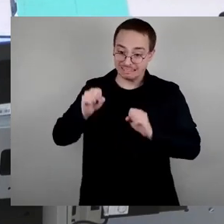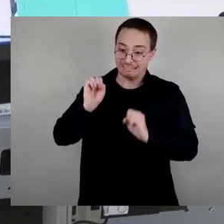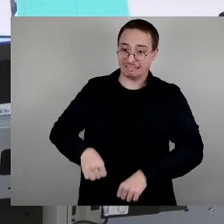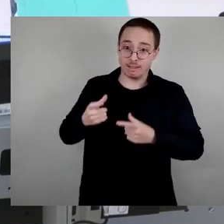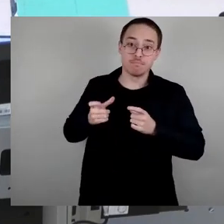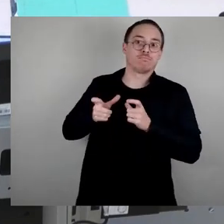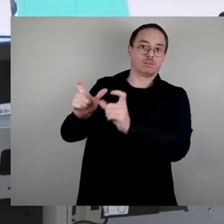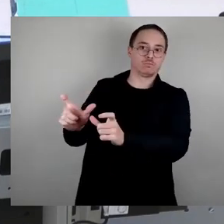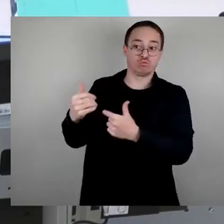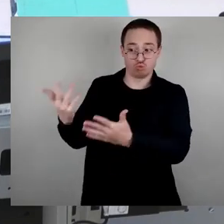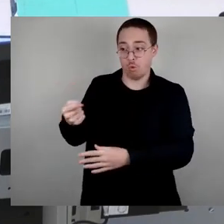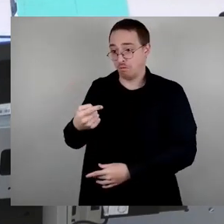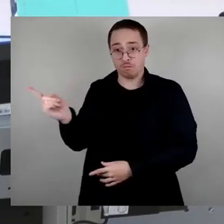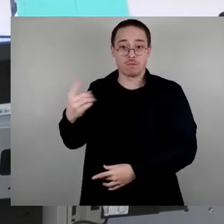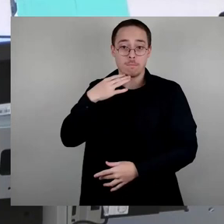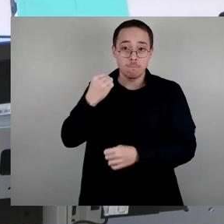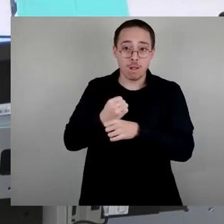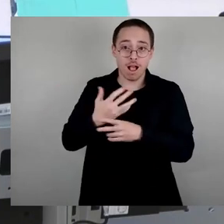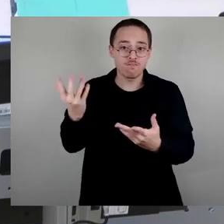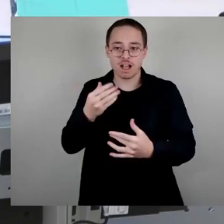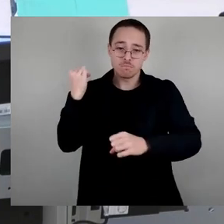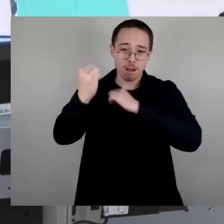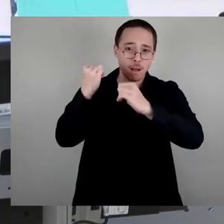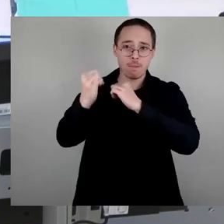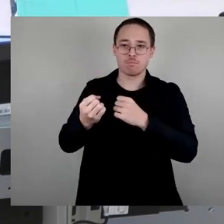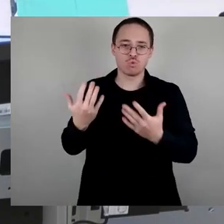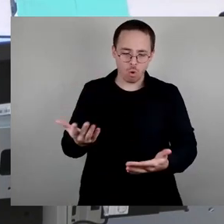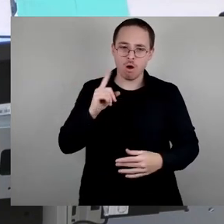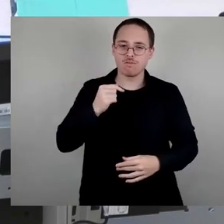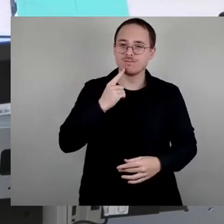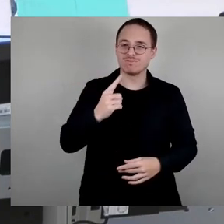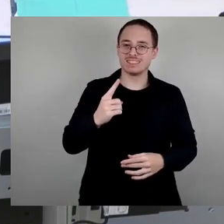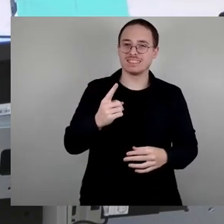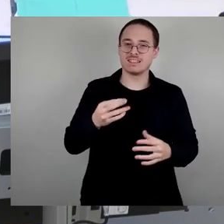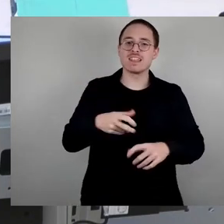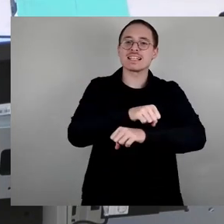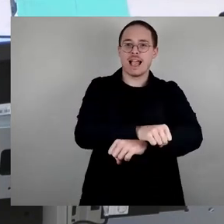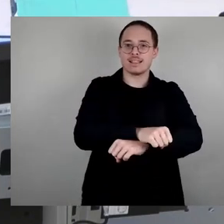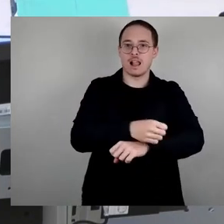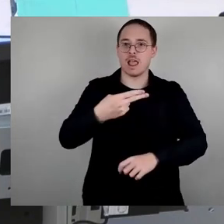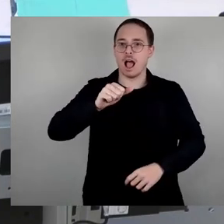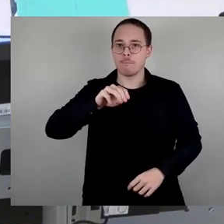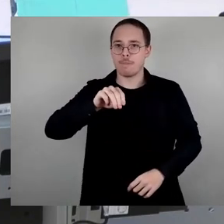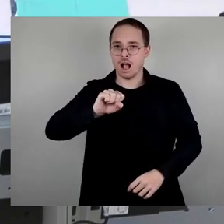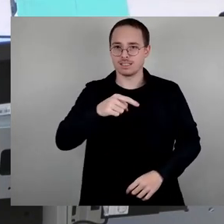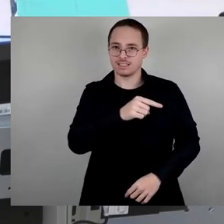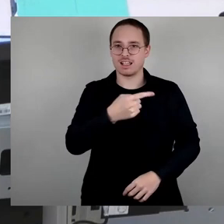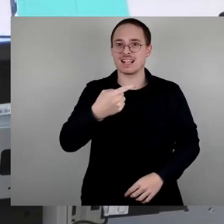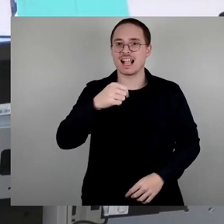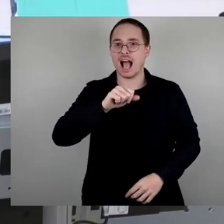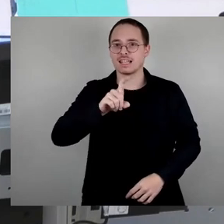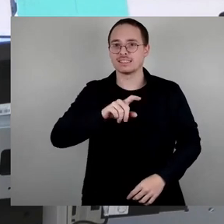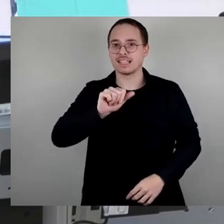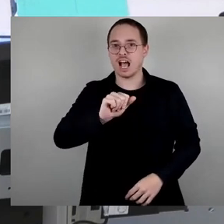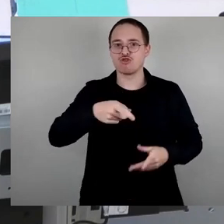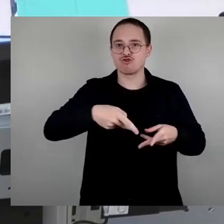Geiseln der Hamas im Gazastreifen freigegeben werden können. Das ist